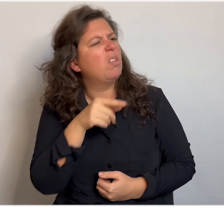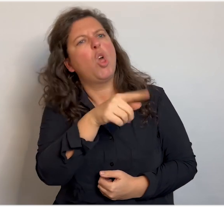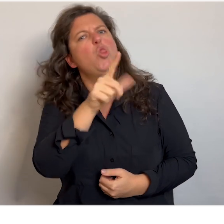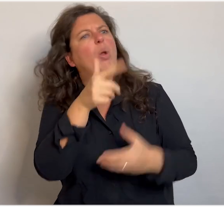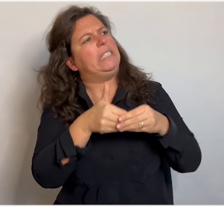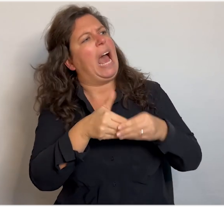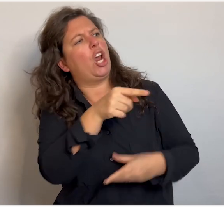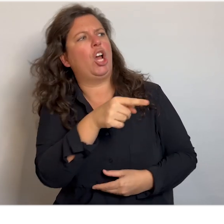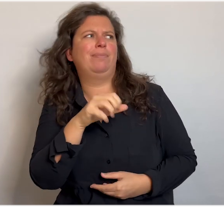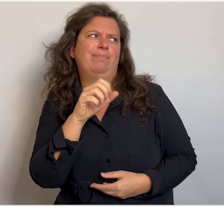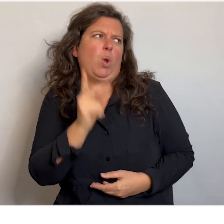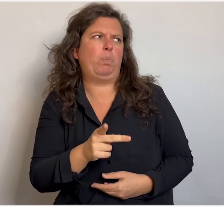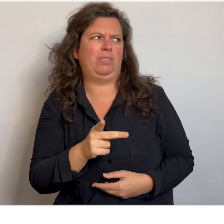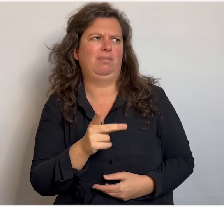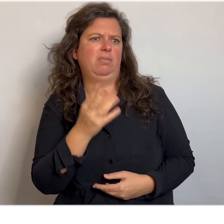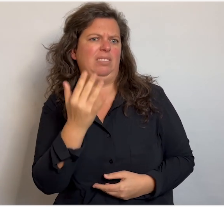nog niet afdellen.